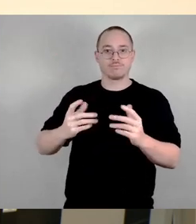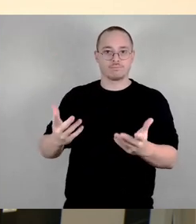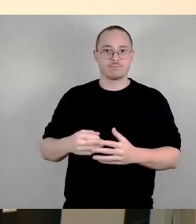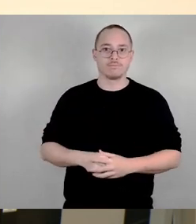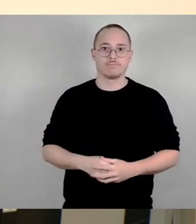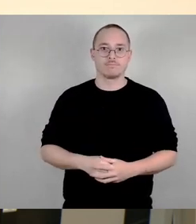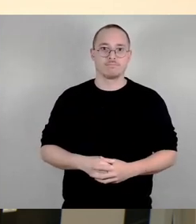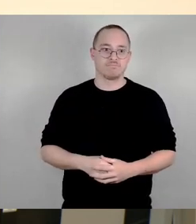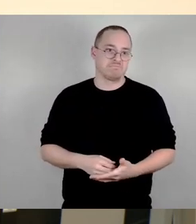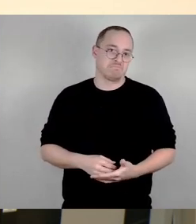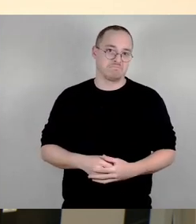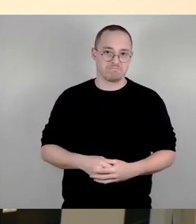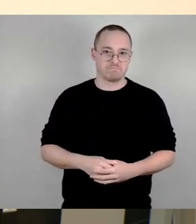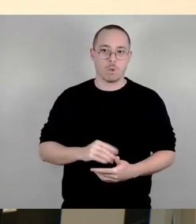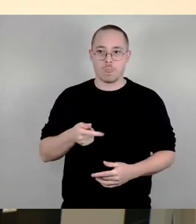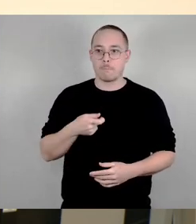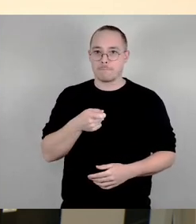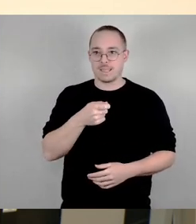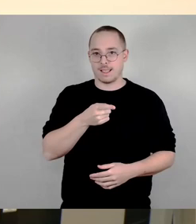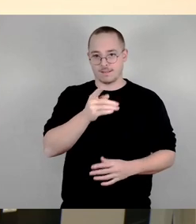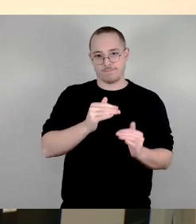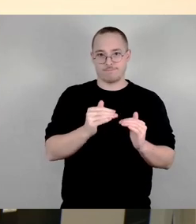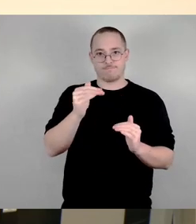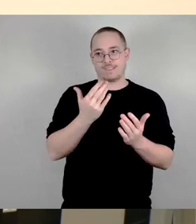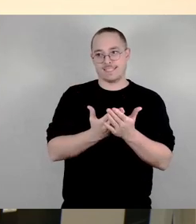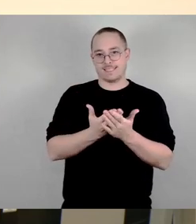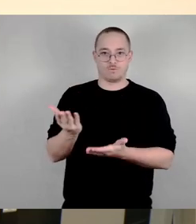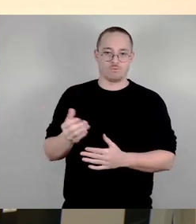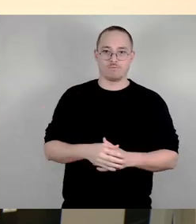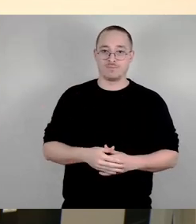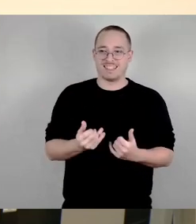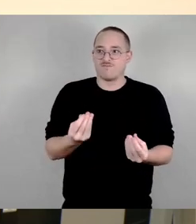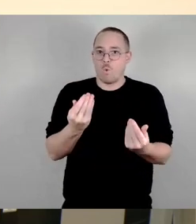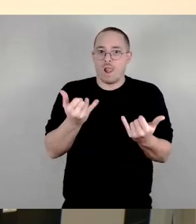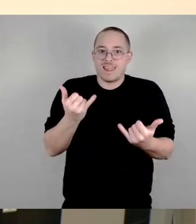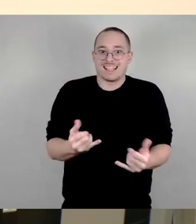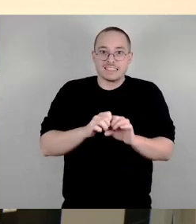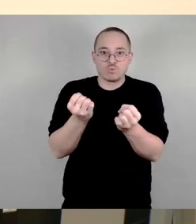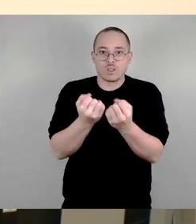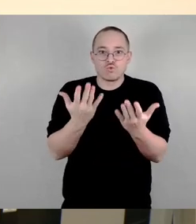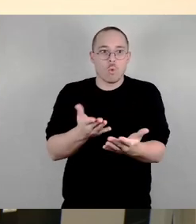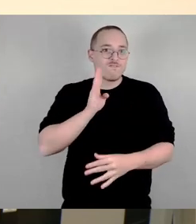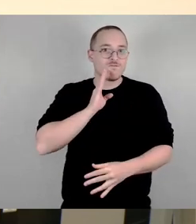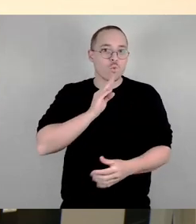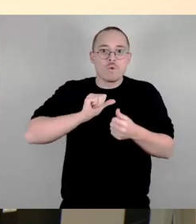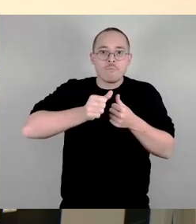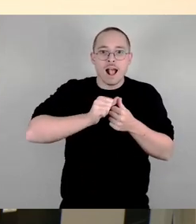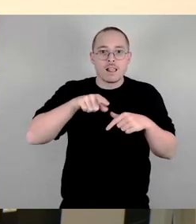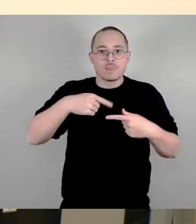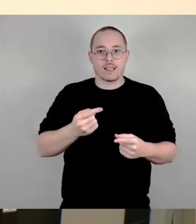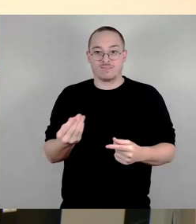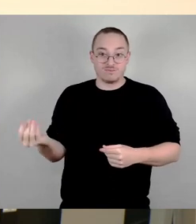Symbolik. Und ich kann Ihnen noch was sagen, es gibt hier einen Bebauungsplan in Dresden, da sind 93 Wohnungen drauf. Die sind in der verzweifelten Situation,